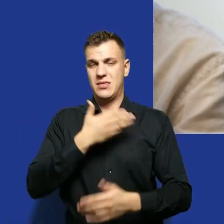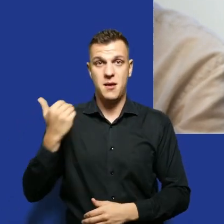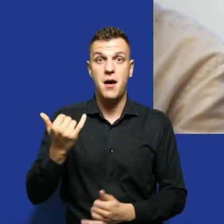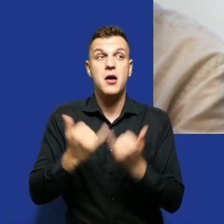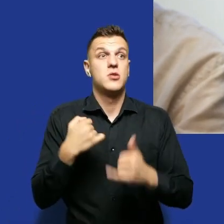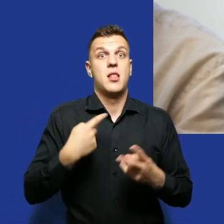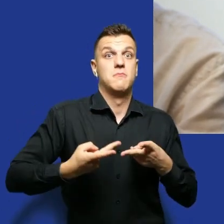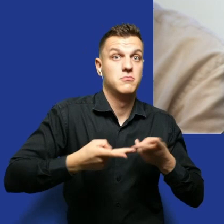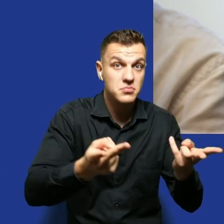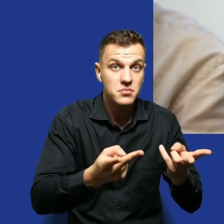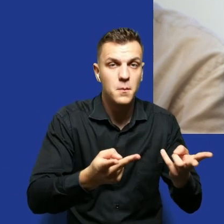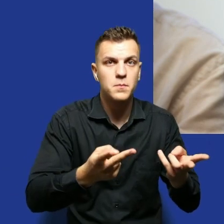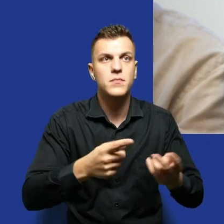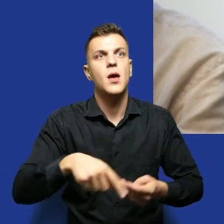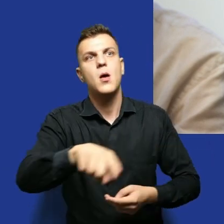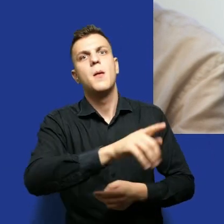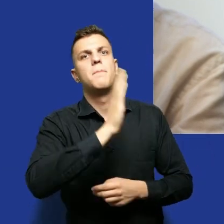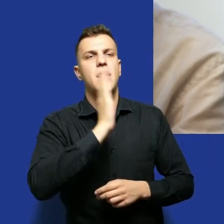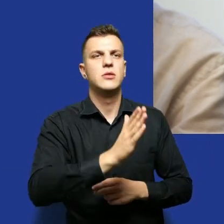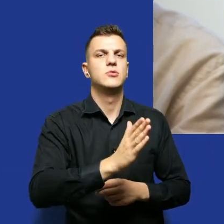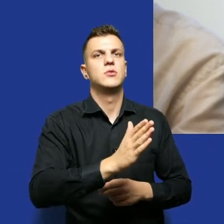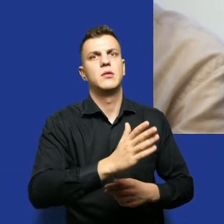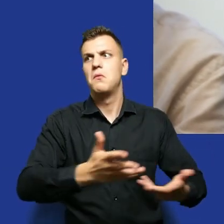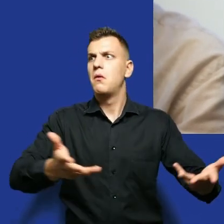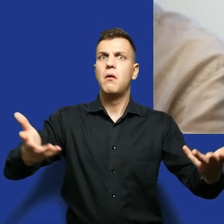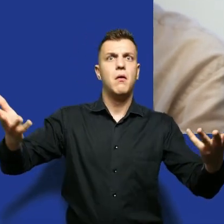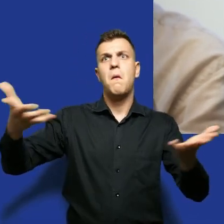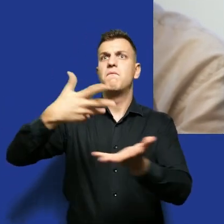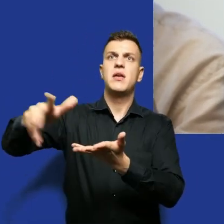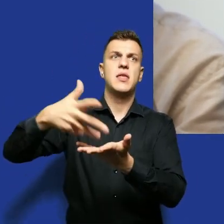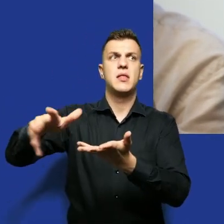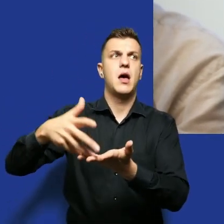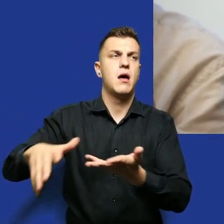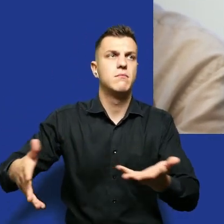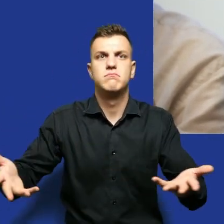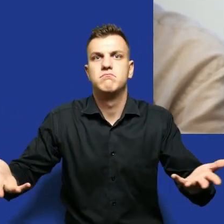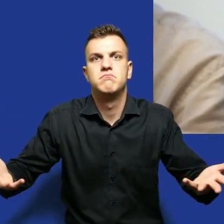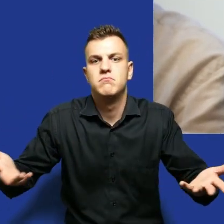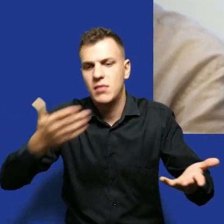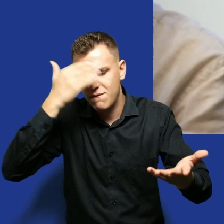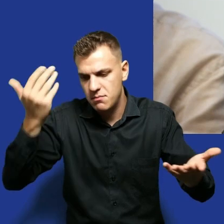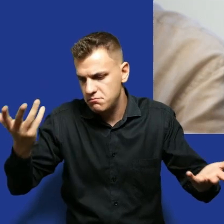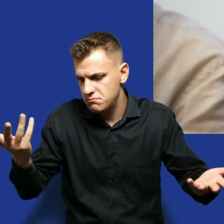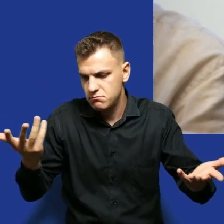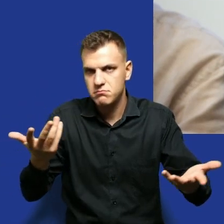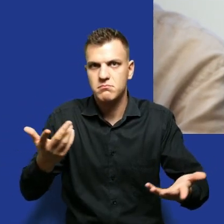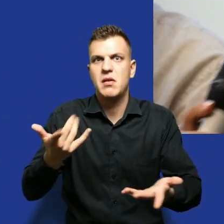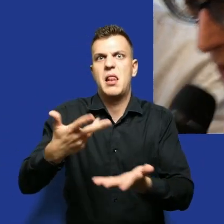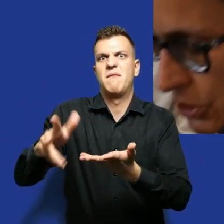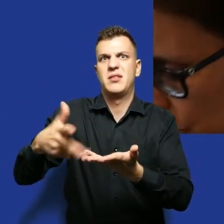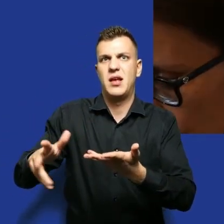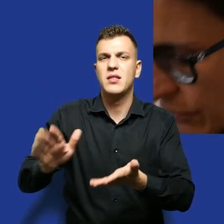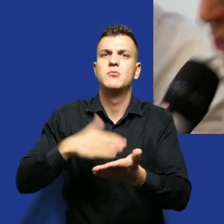powstanie w moim lokalnym internecie. No co? No wydaliśmy, nie wiem, ile tam, nie wiem, ile wydajemy, szczerze mówiąc.